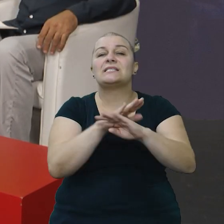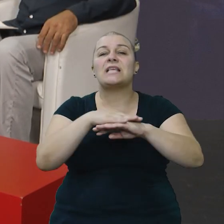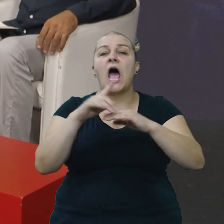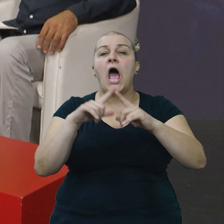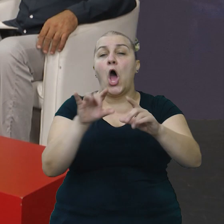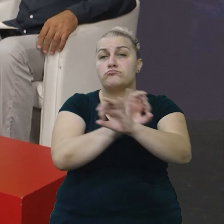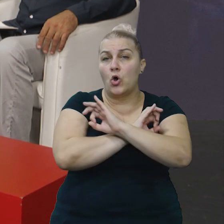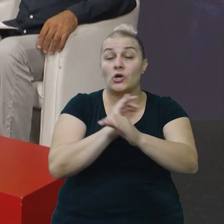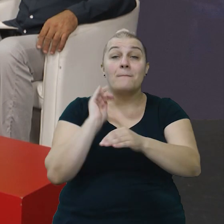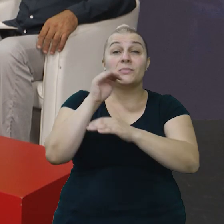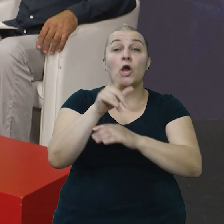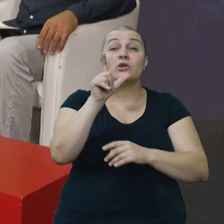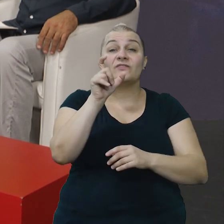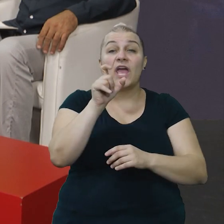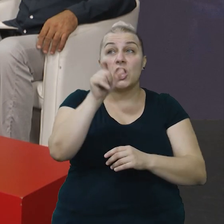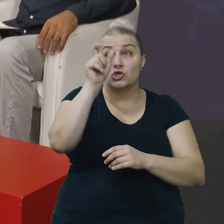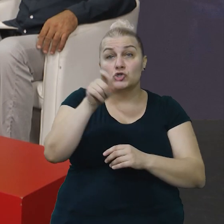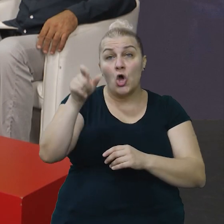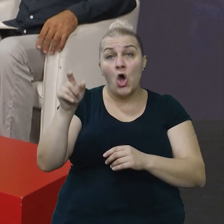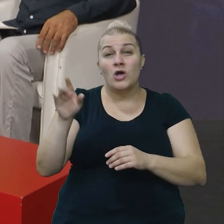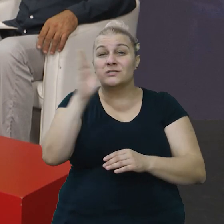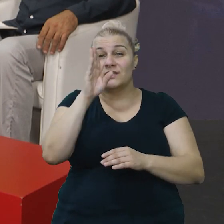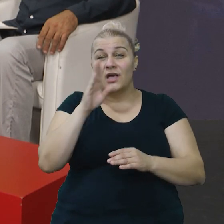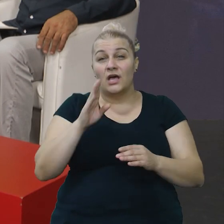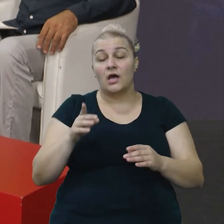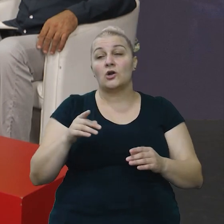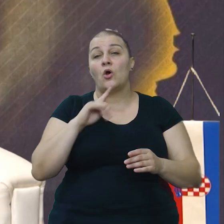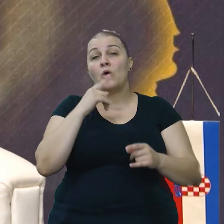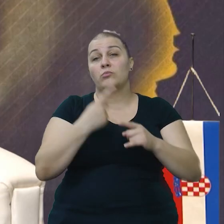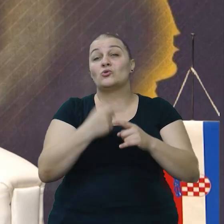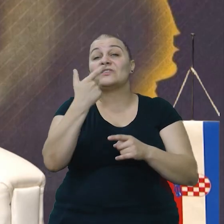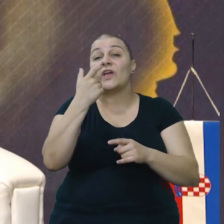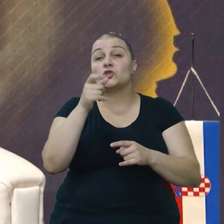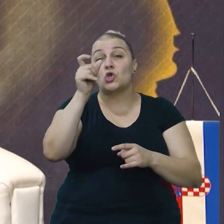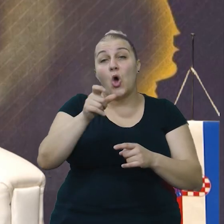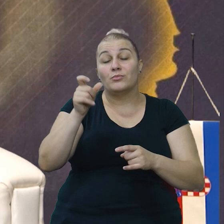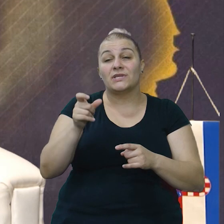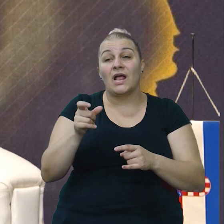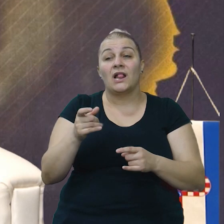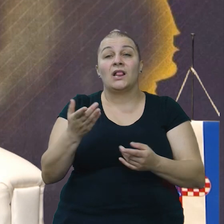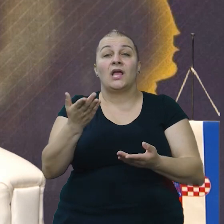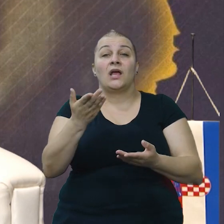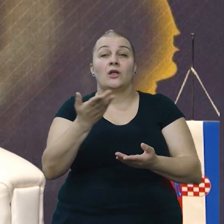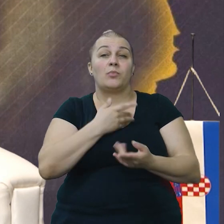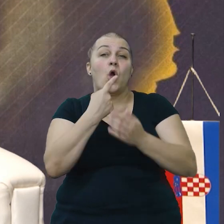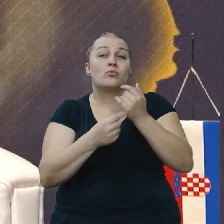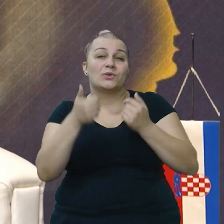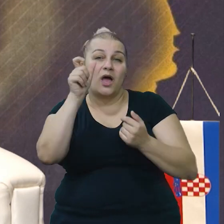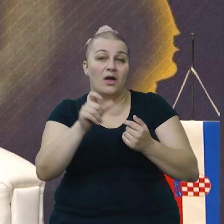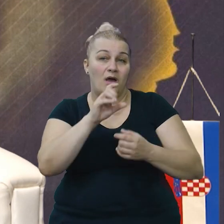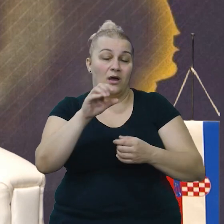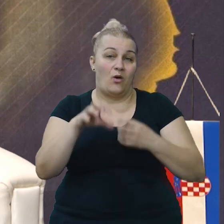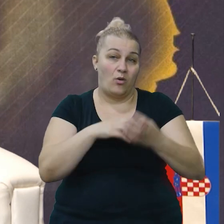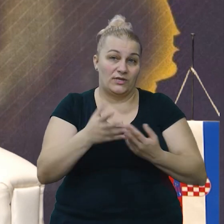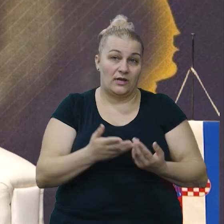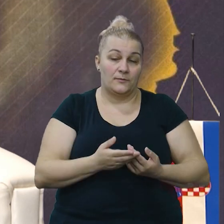slika, više od 200 obitelje za vijenovu crno u domovinskom radu. Da, gospodine Vrvatoviću, imotsko i